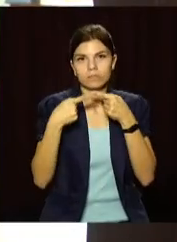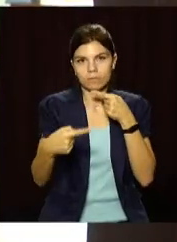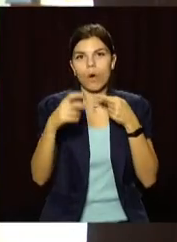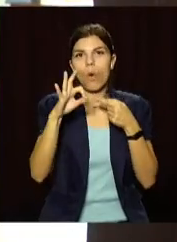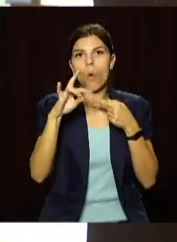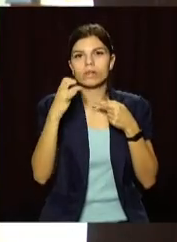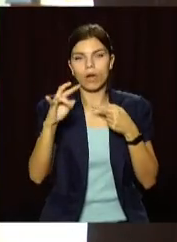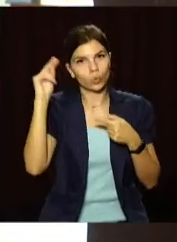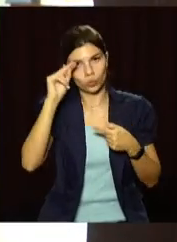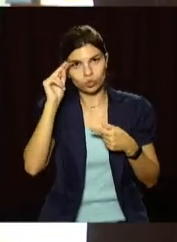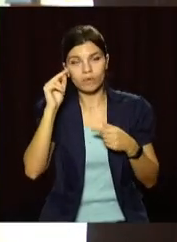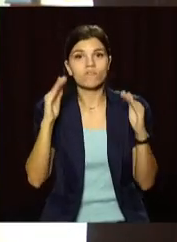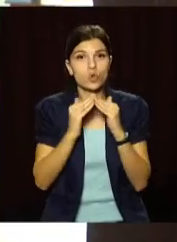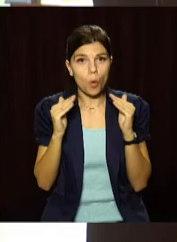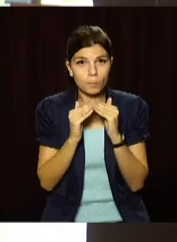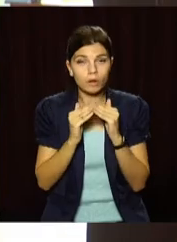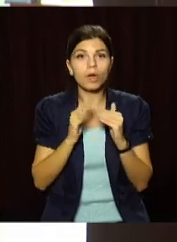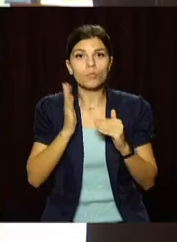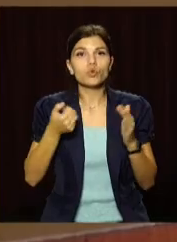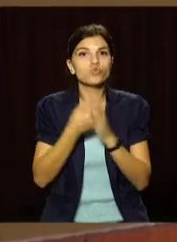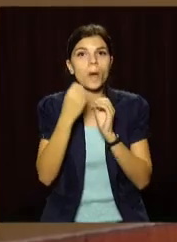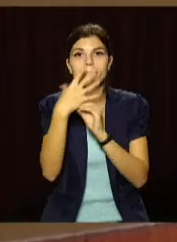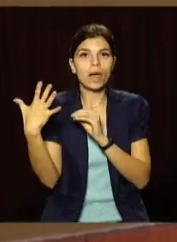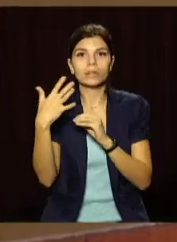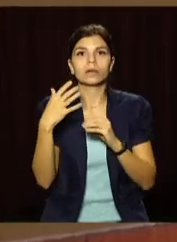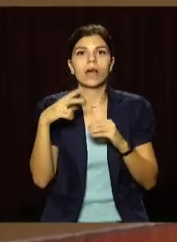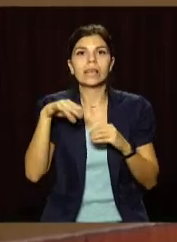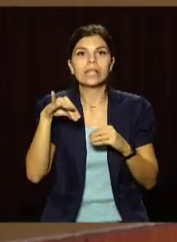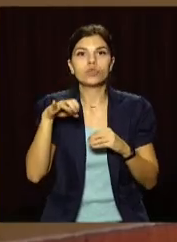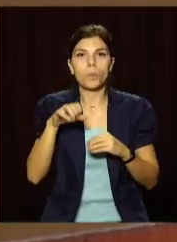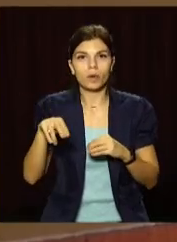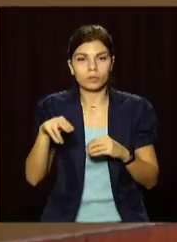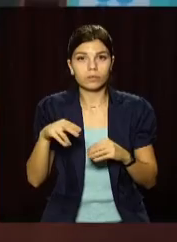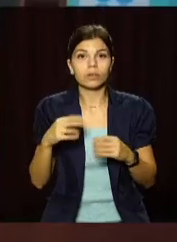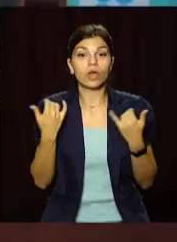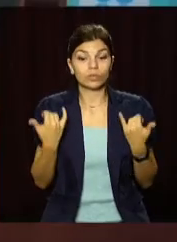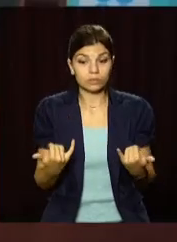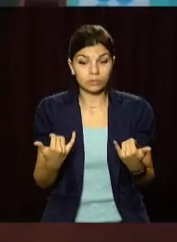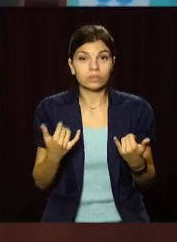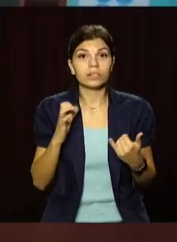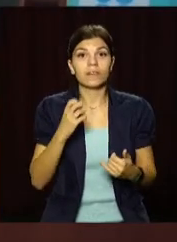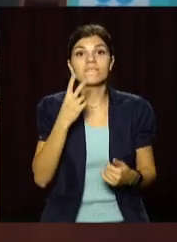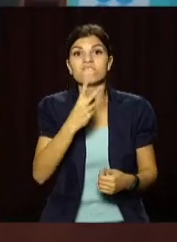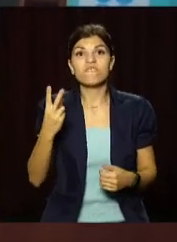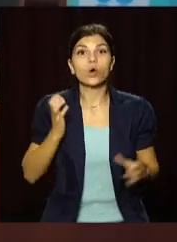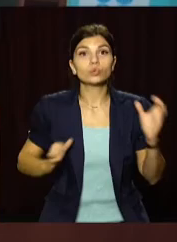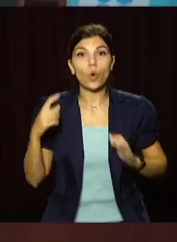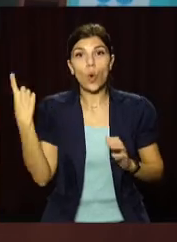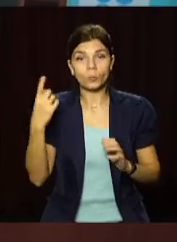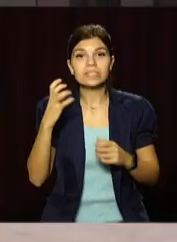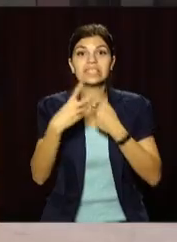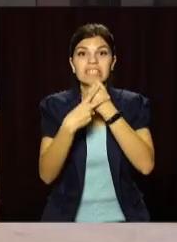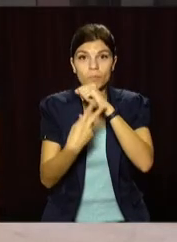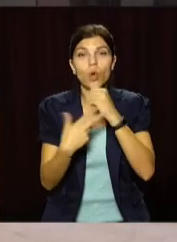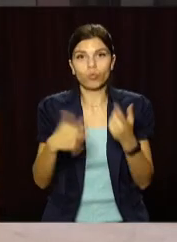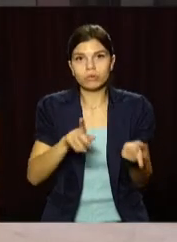онлайн. Навчатися вдома студенти будуть до 15 листопада. Нині з 22 університетів області 17